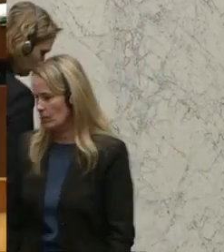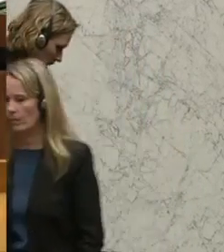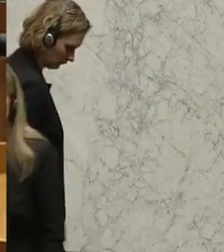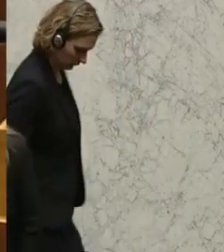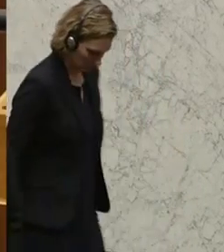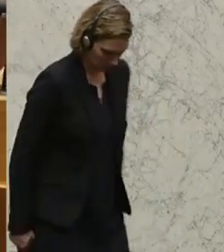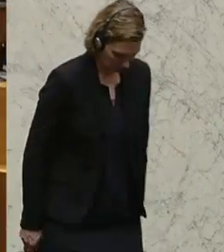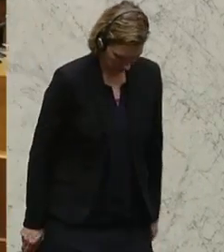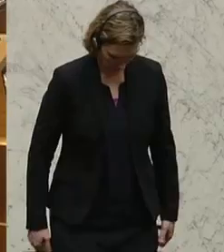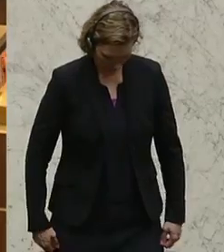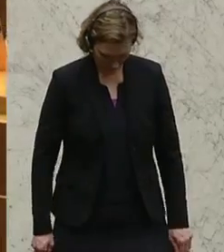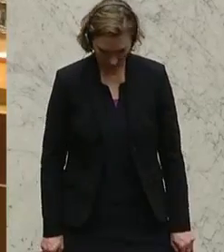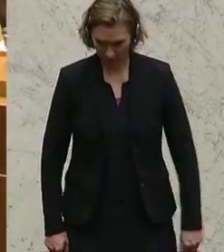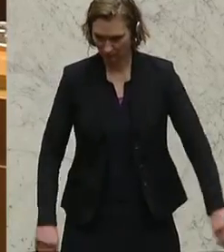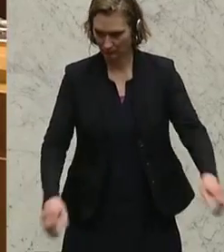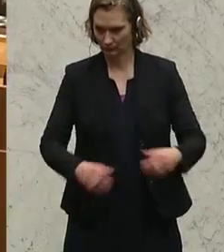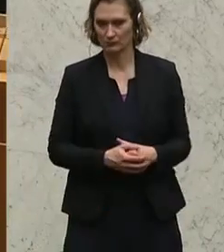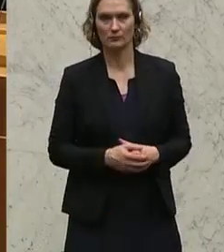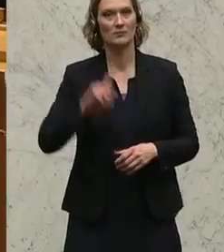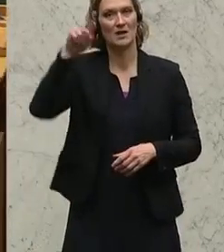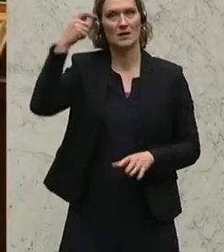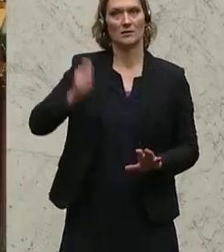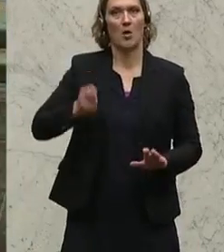So, Bernd Schönecker, Sprecher für Landesverteidigung bei der ÖVP.